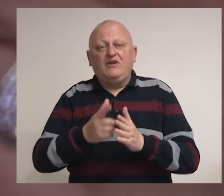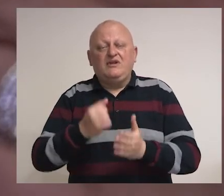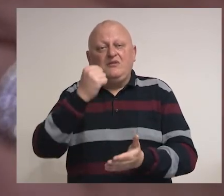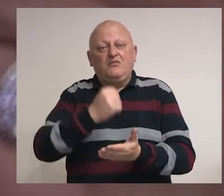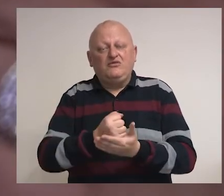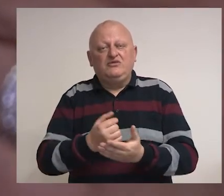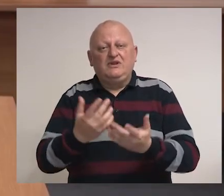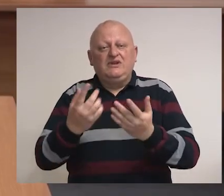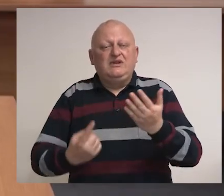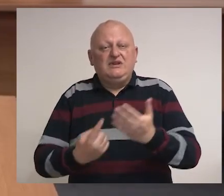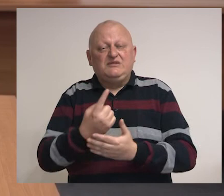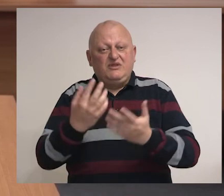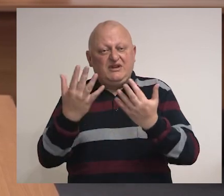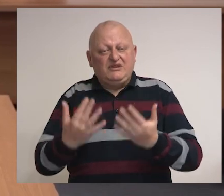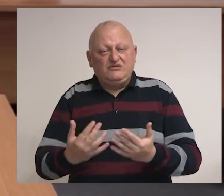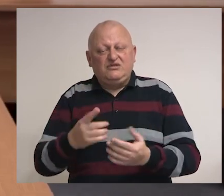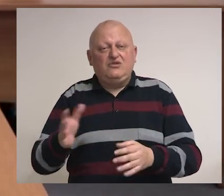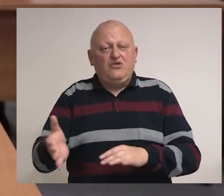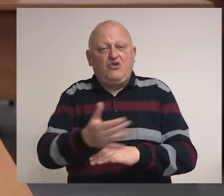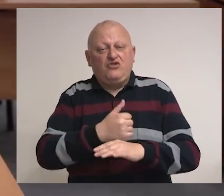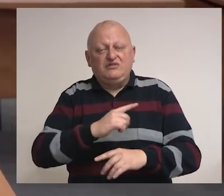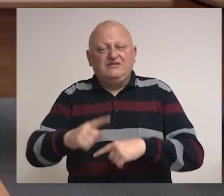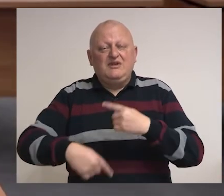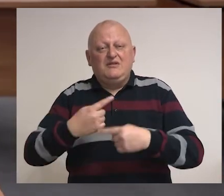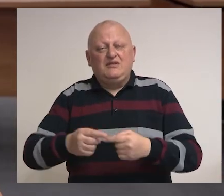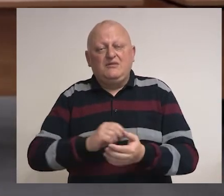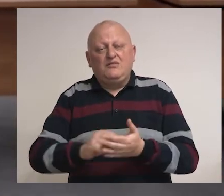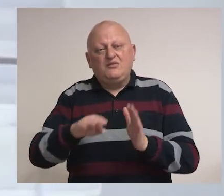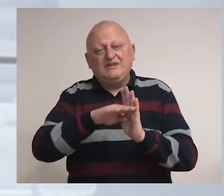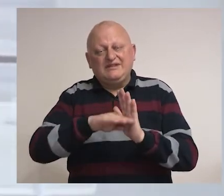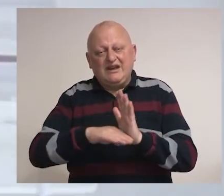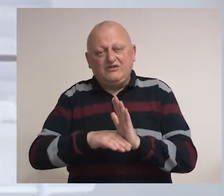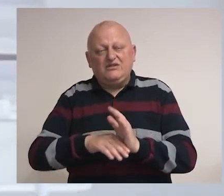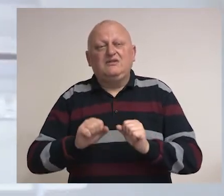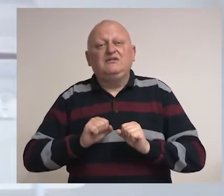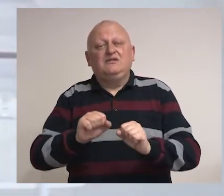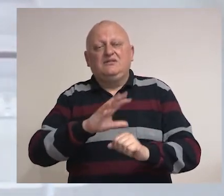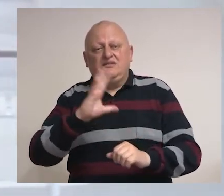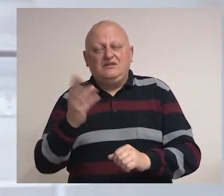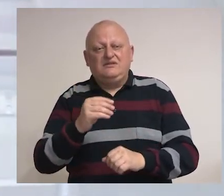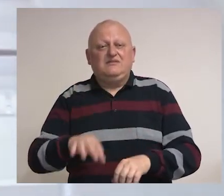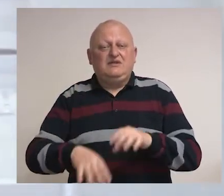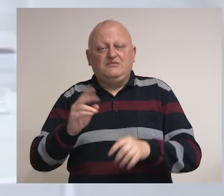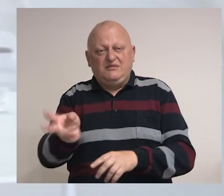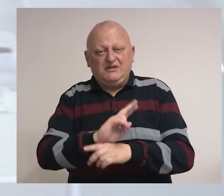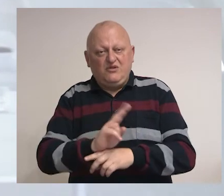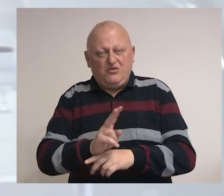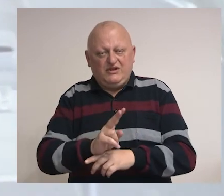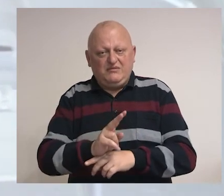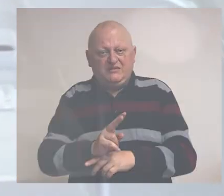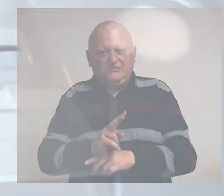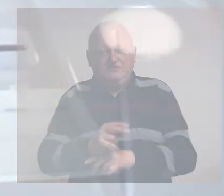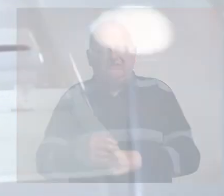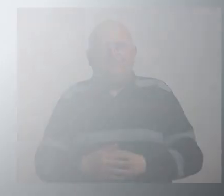potvrđivanja izbornih rezultata i koristit će sve mehanizme propisane zakonom da spriječi sve izborne zloupotrebe.